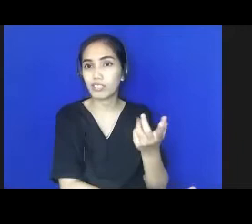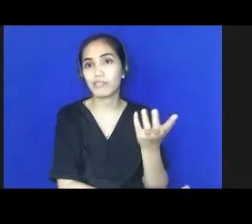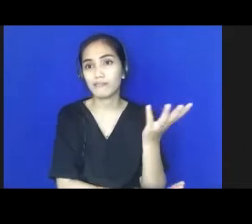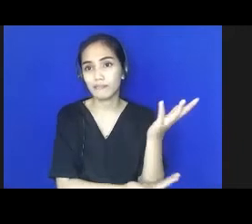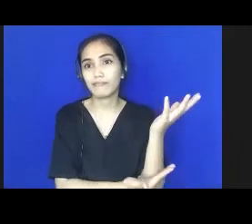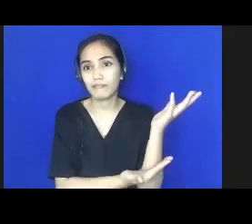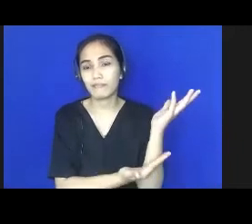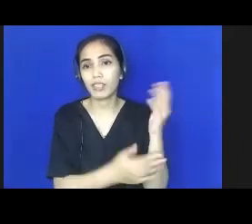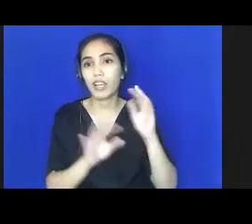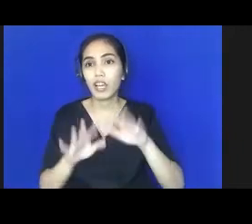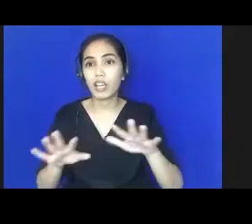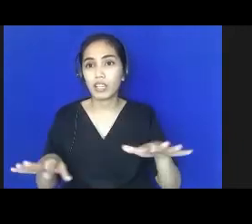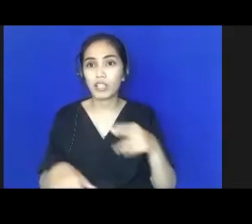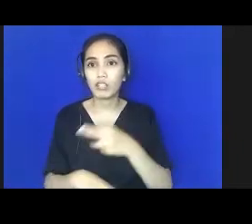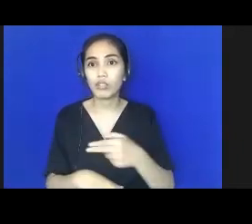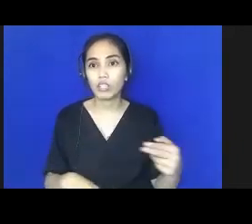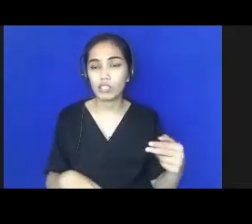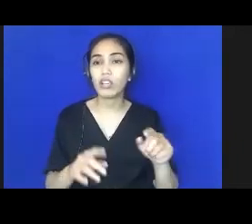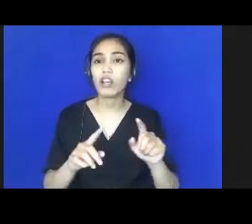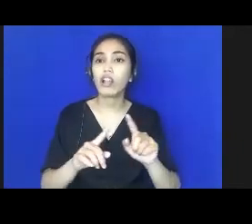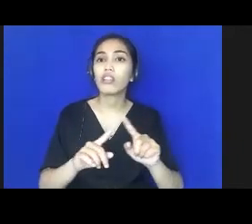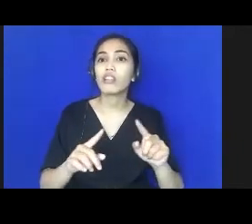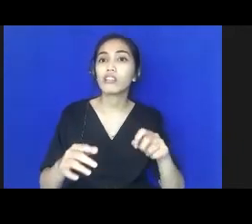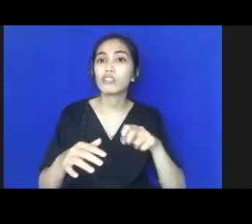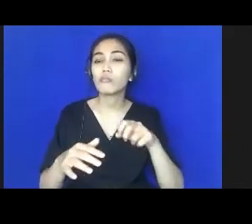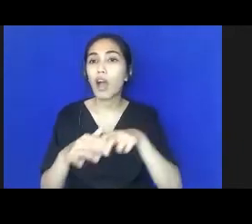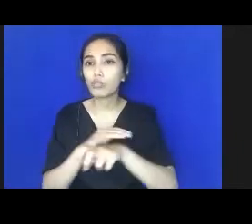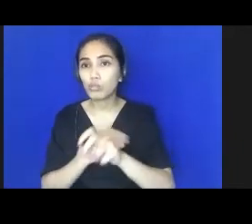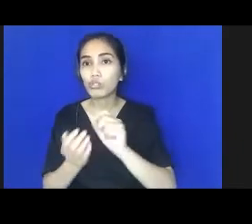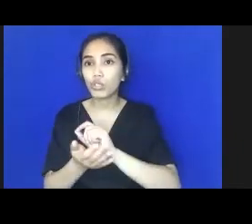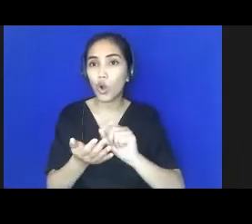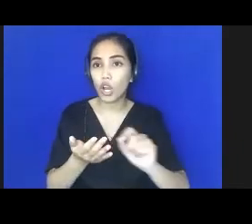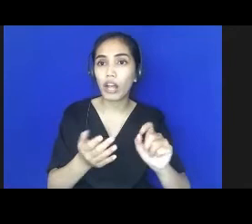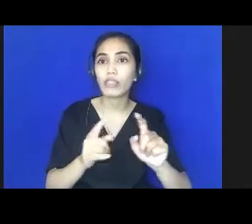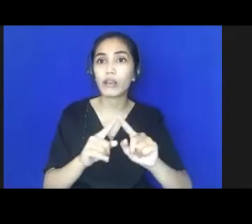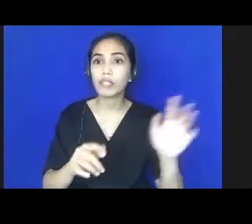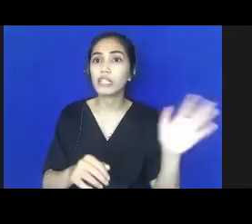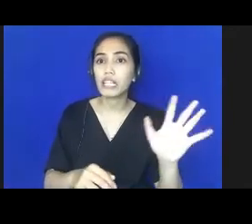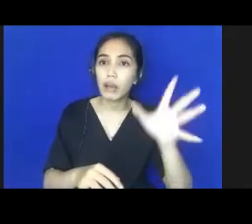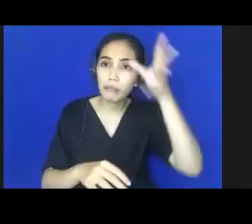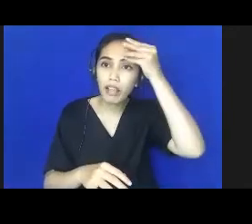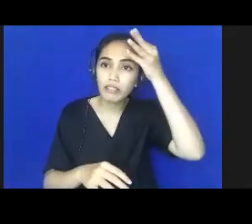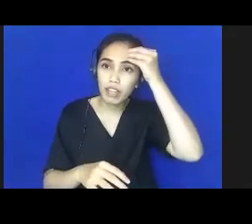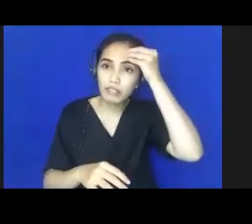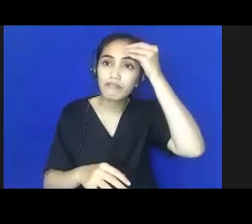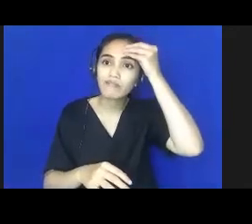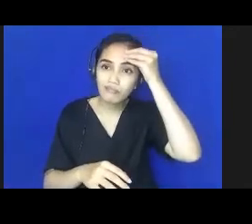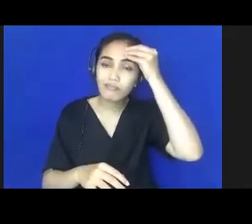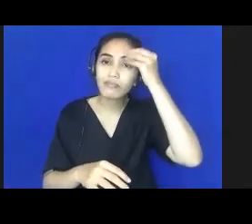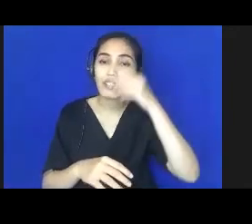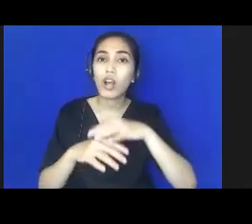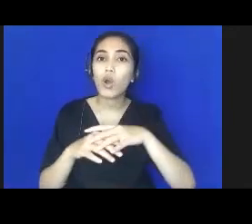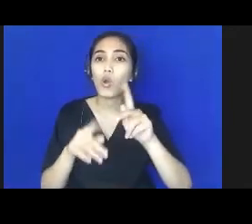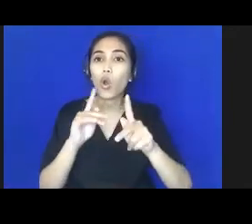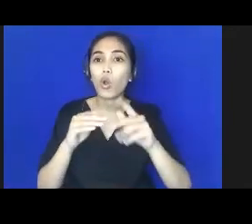Indonesia itu schooling but not learning dia bersekolah tapi tidak belajar karena itulah kalau kita bandingkan